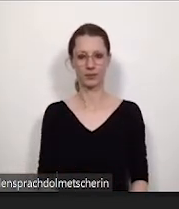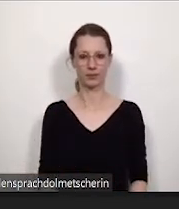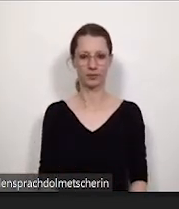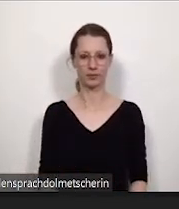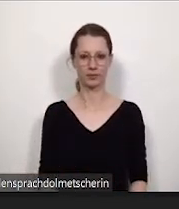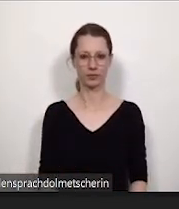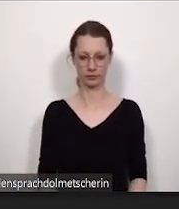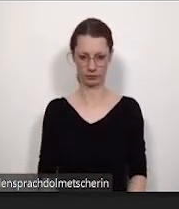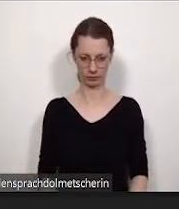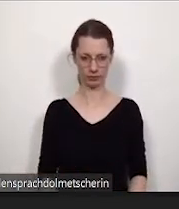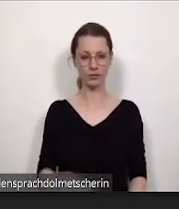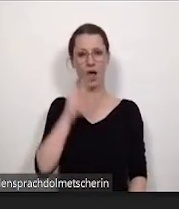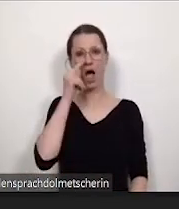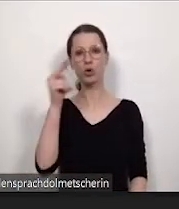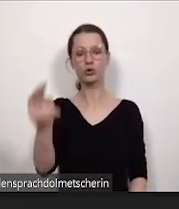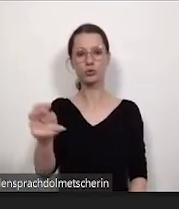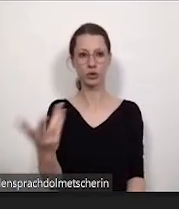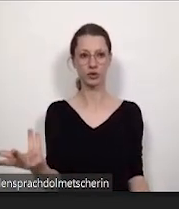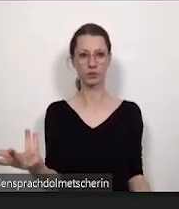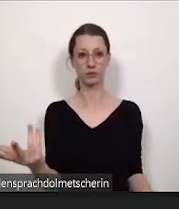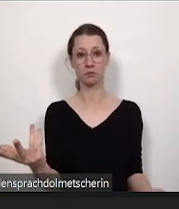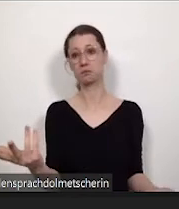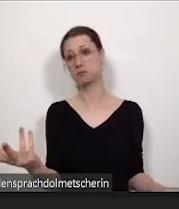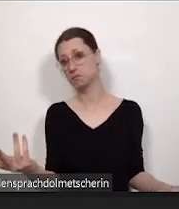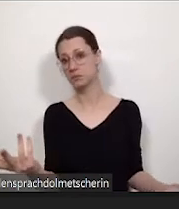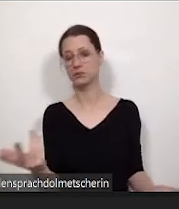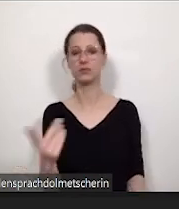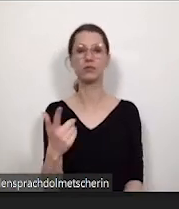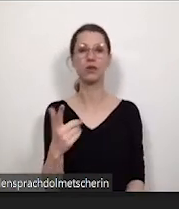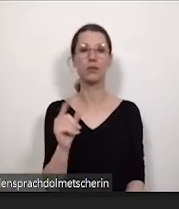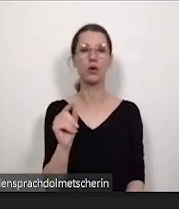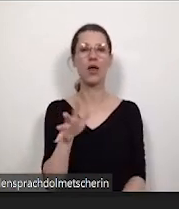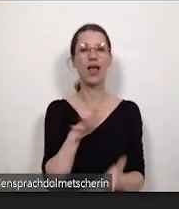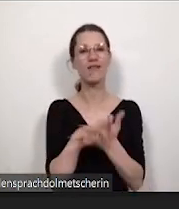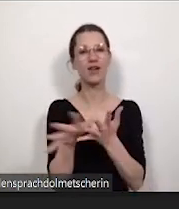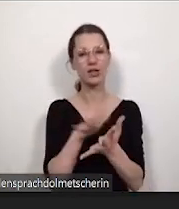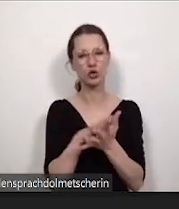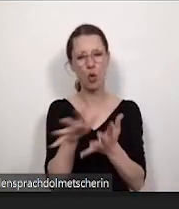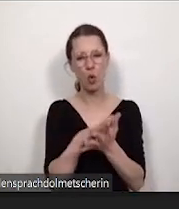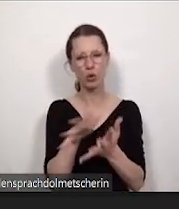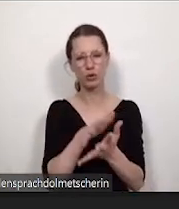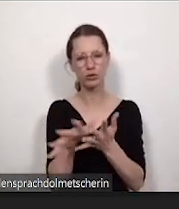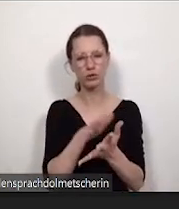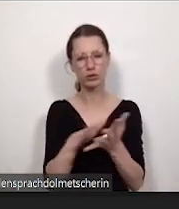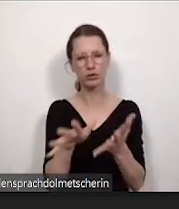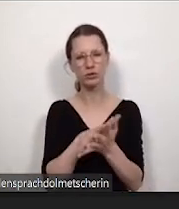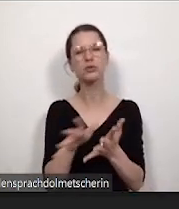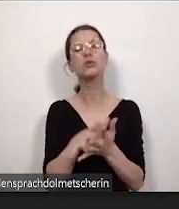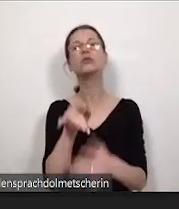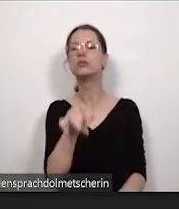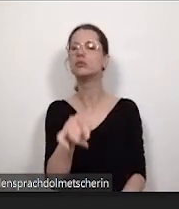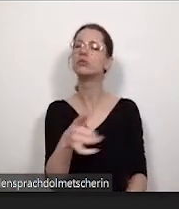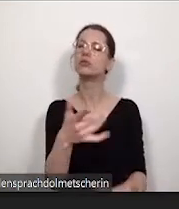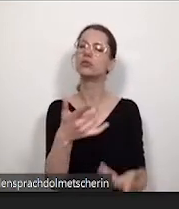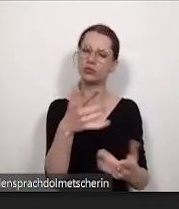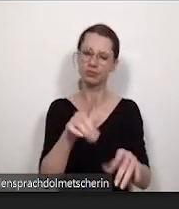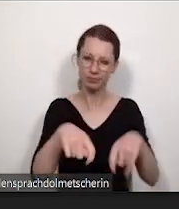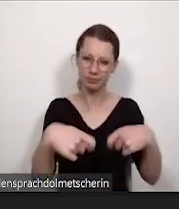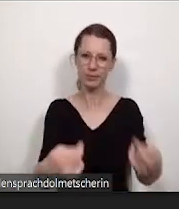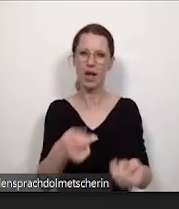Der Ausblick vom Serious Game. Also wir haben in einer Evaluation erhoben, dass das Spiel geeignet ist für die Zielsetzung der